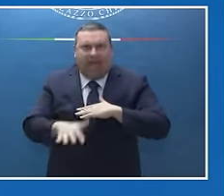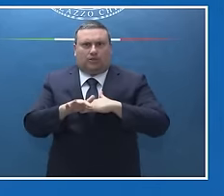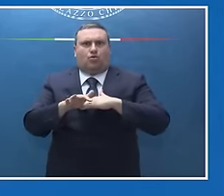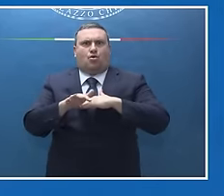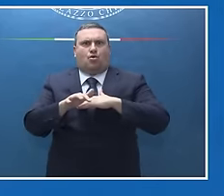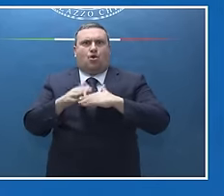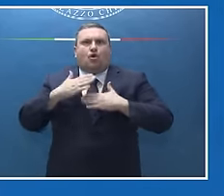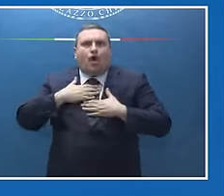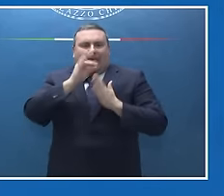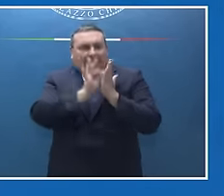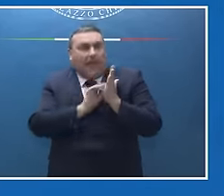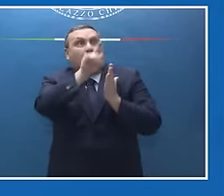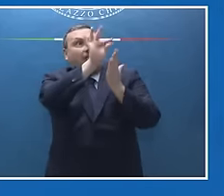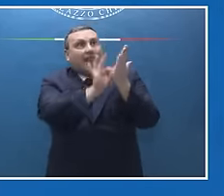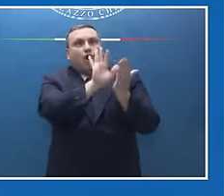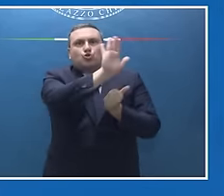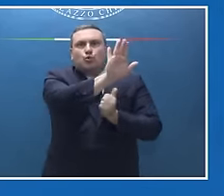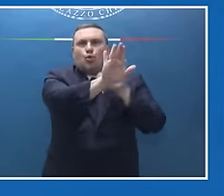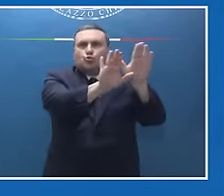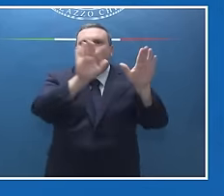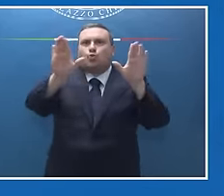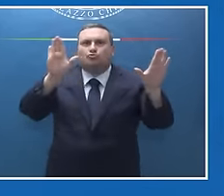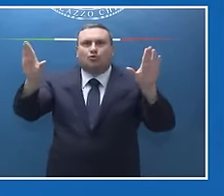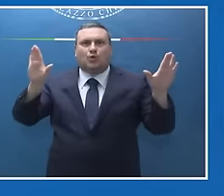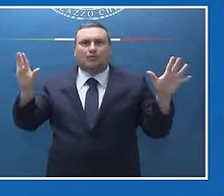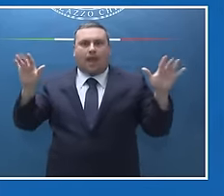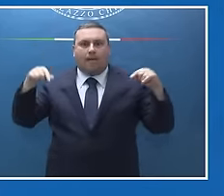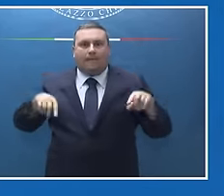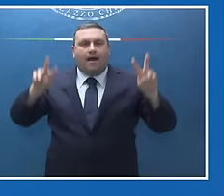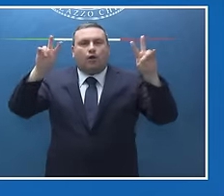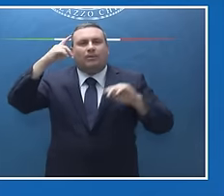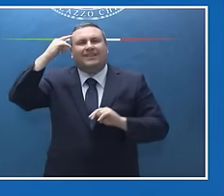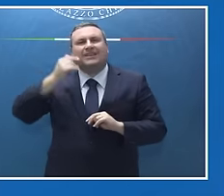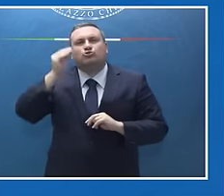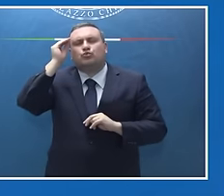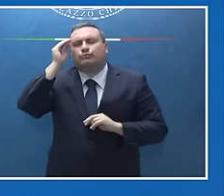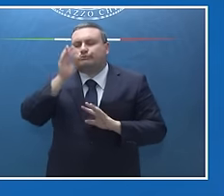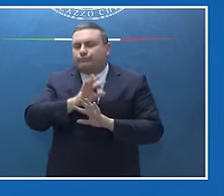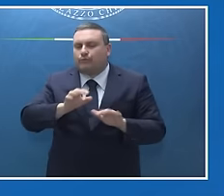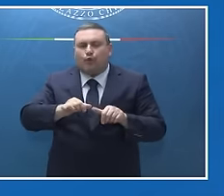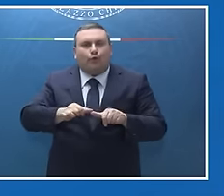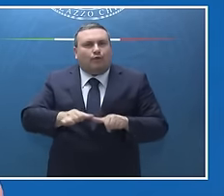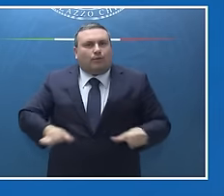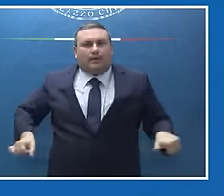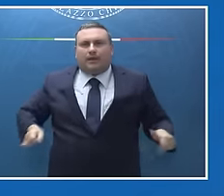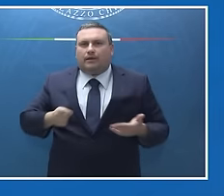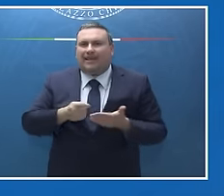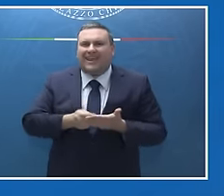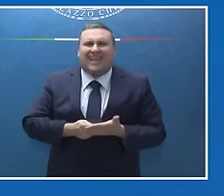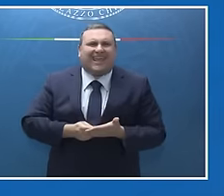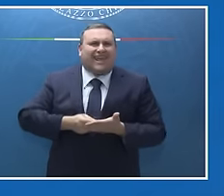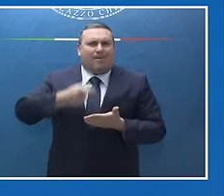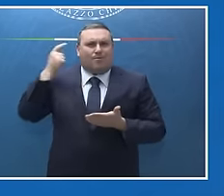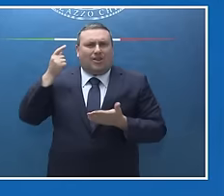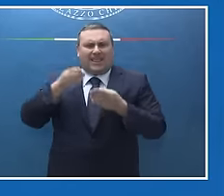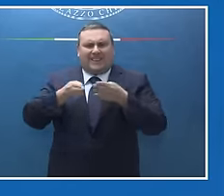regole. Però è un'altra di quelle materie sulle quali diventa fondamentale la condivisione con un numero più ampio